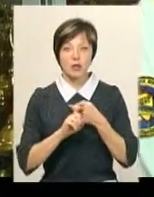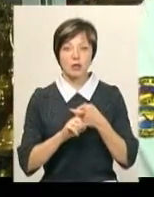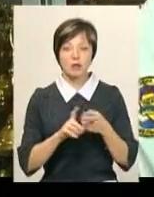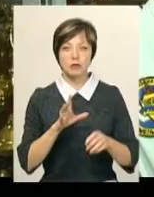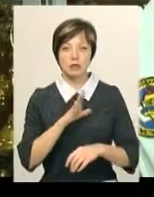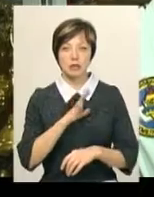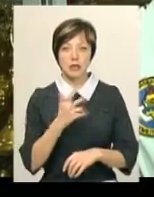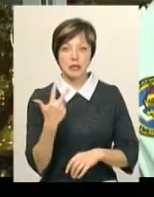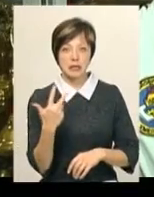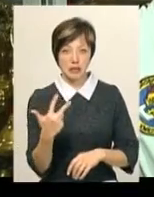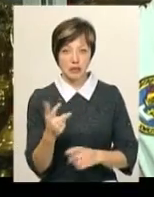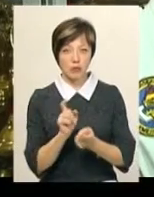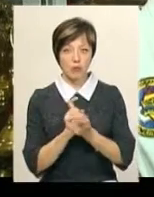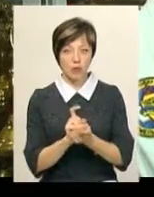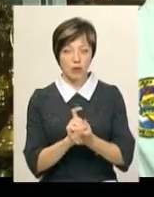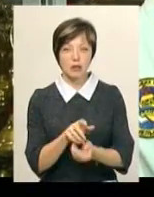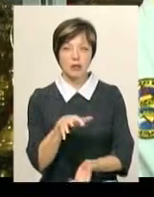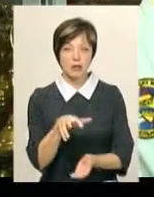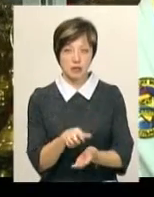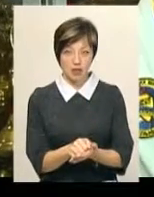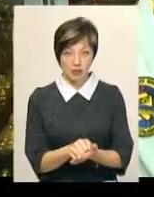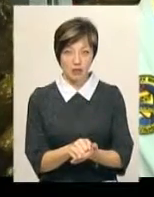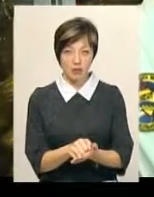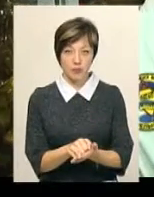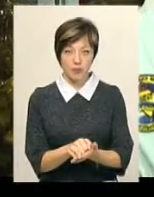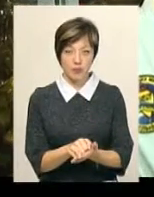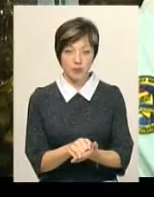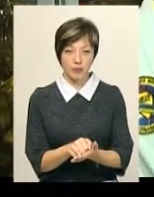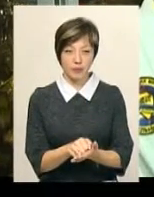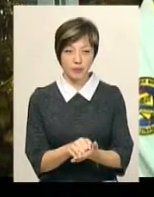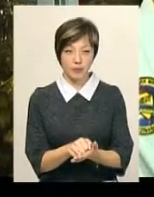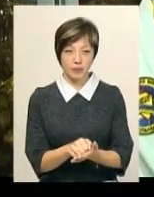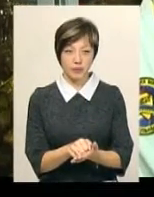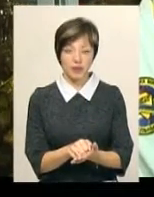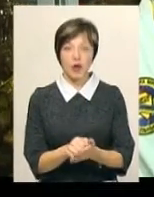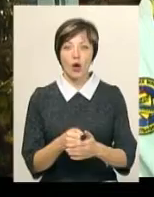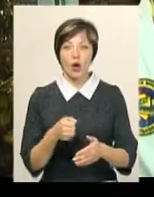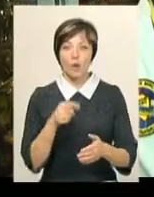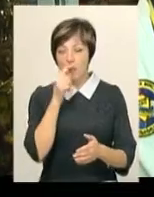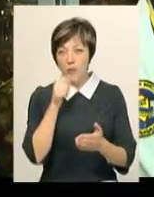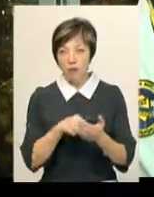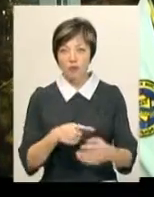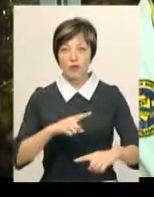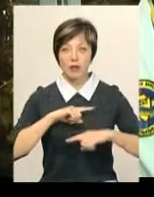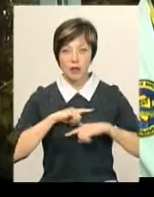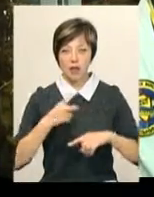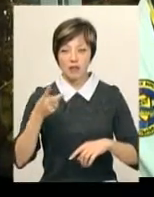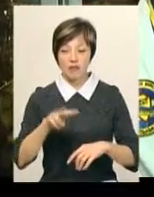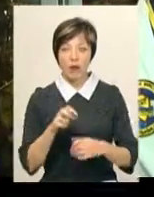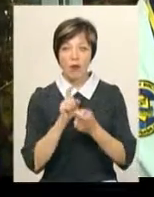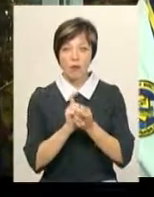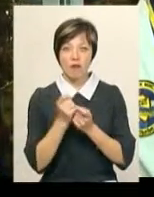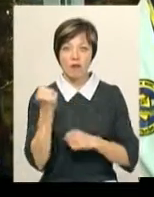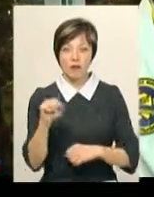провів 3 боя, в якому я дійшов до фінала, виграв 2 боя і у